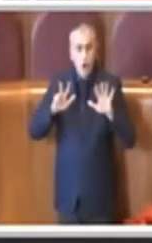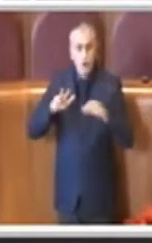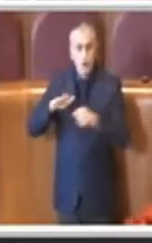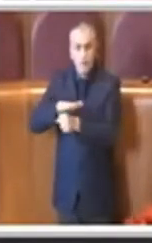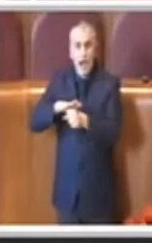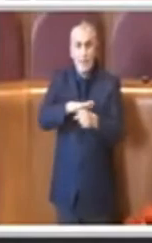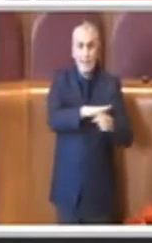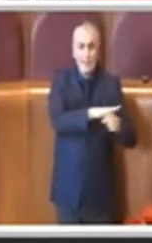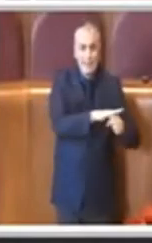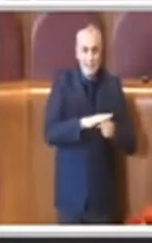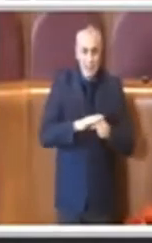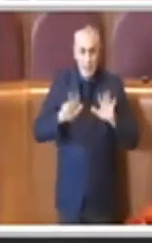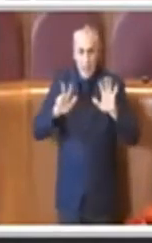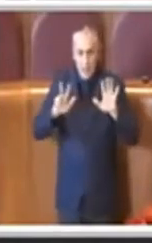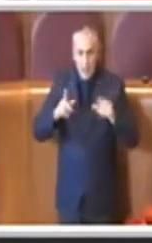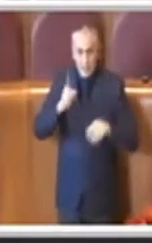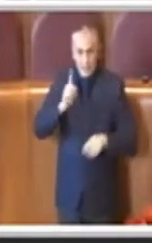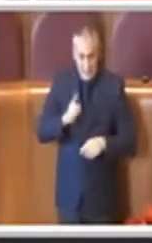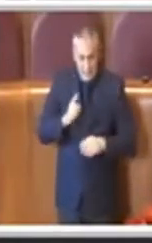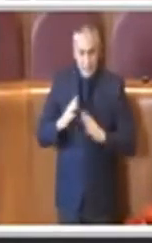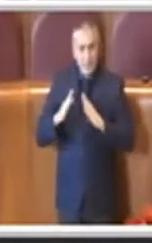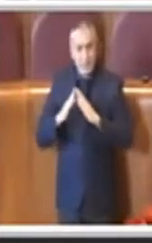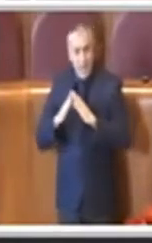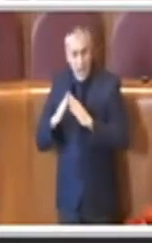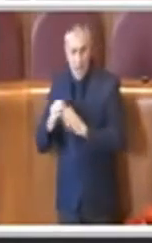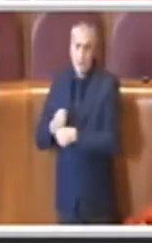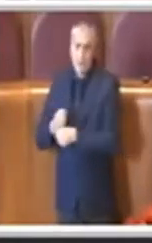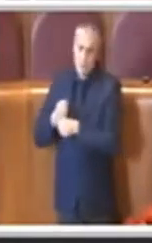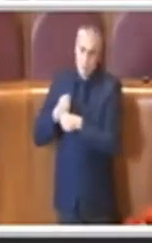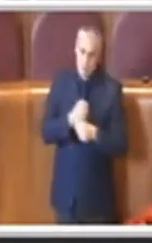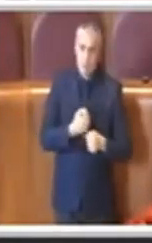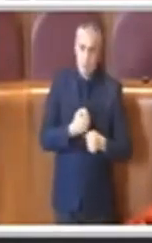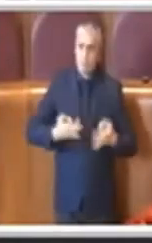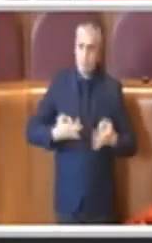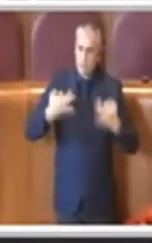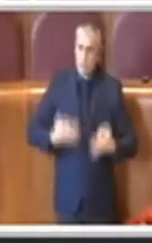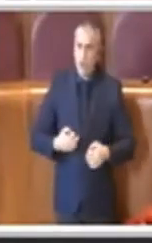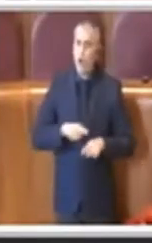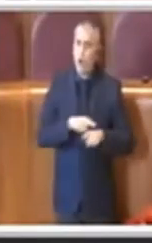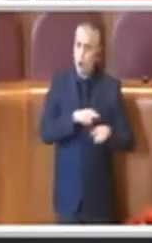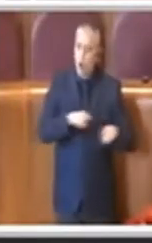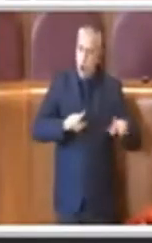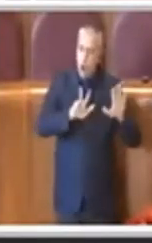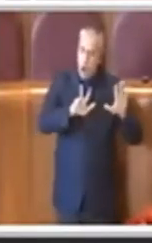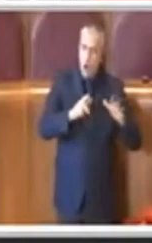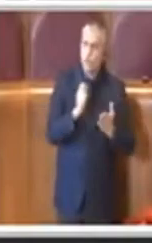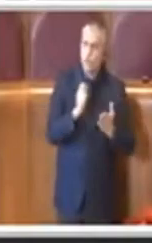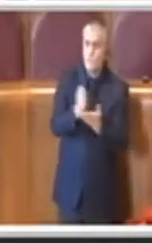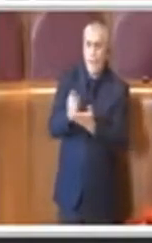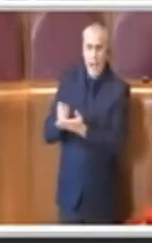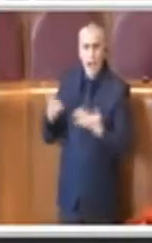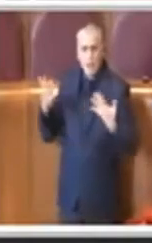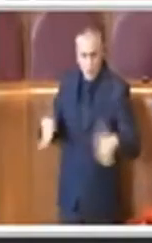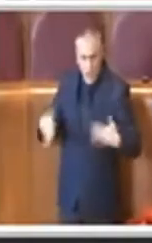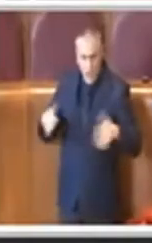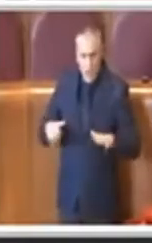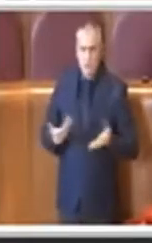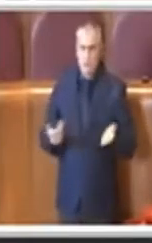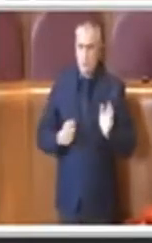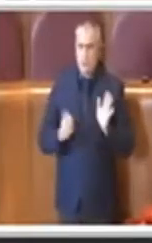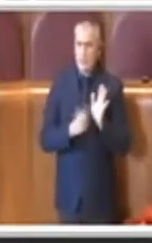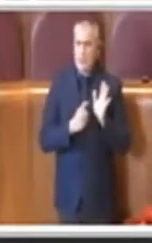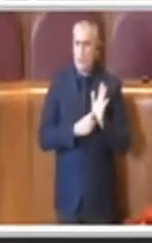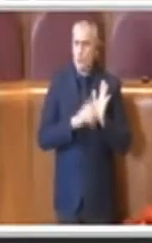'ultimo passaggio per l'assegnazione definitiva delle case che loro hanno già regolarmente pagate e di cui sono già legittimamente in teoria